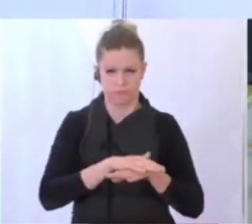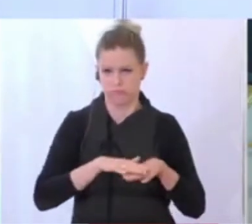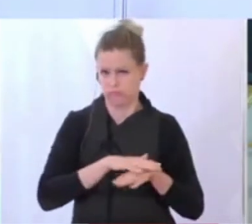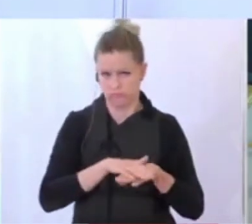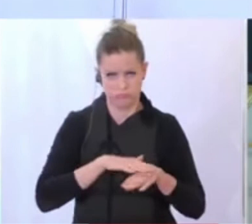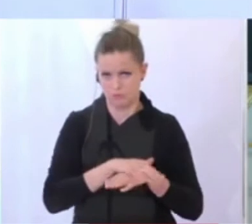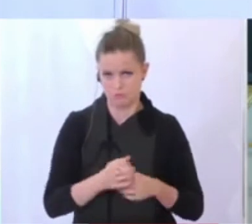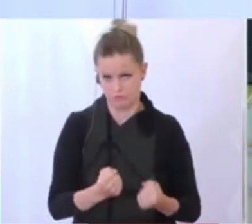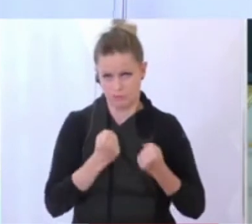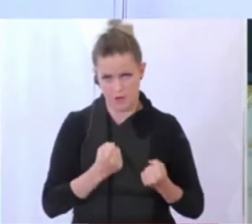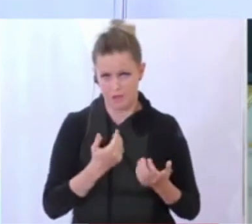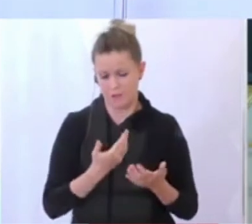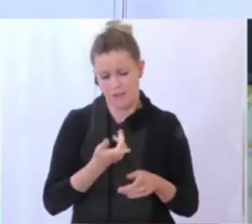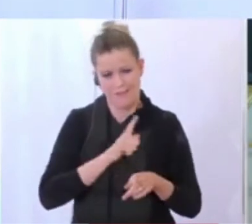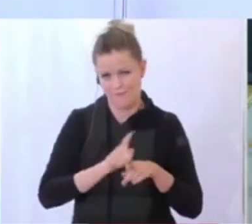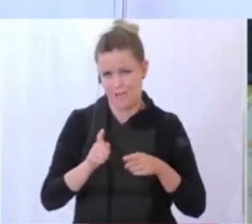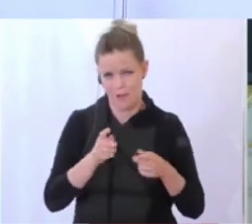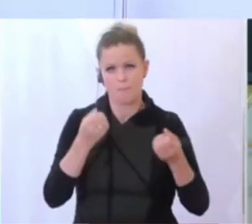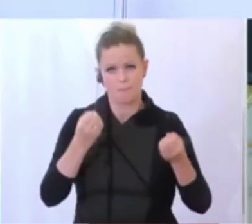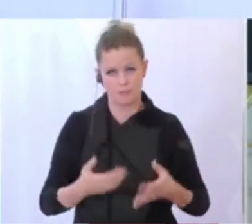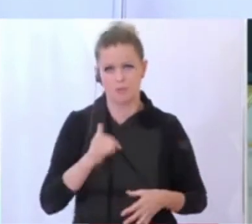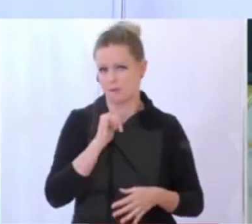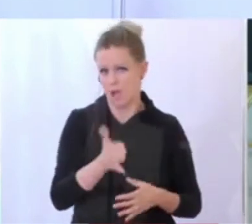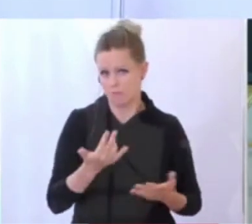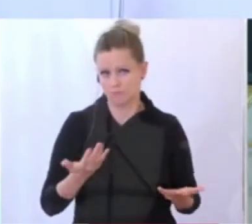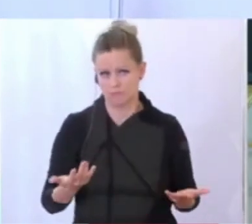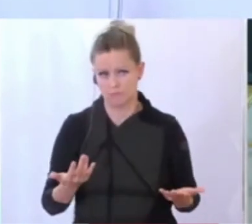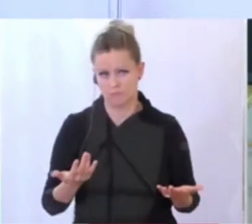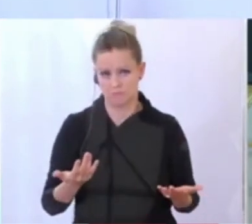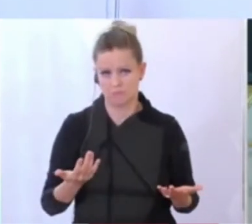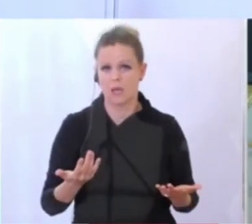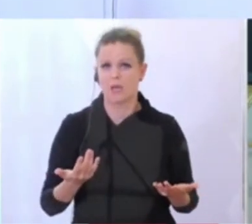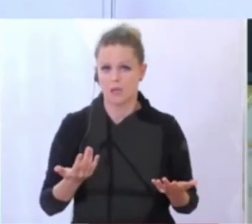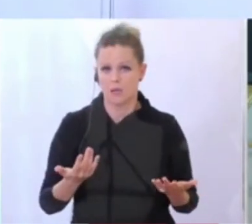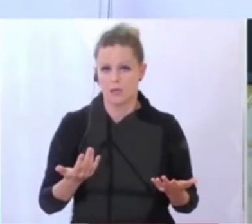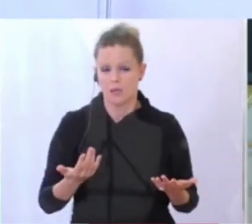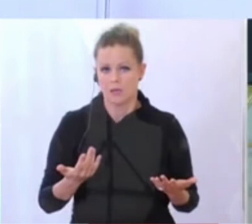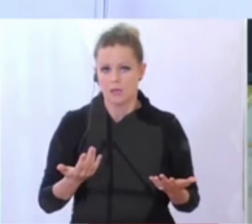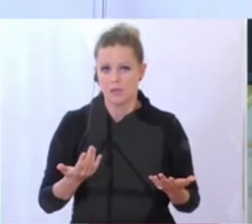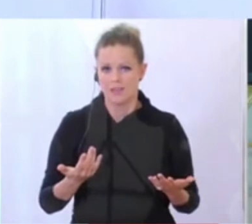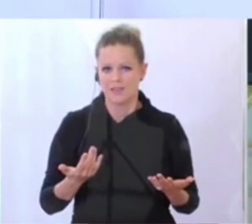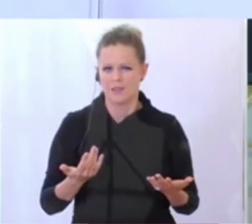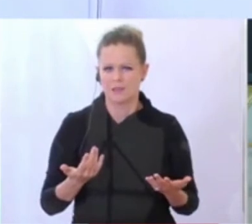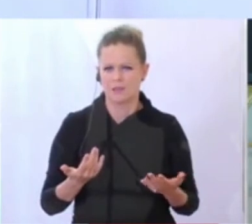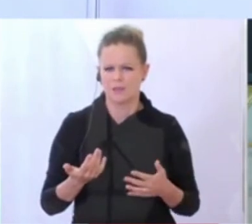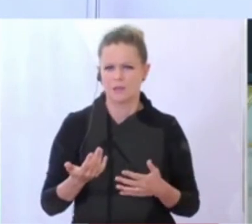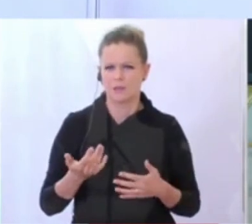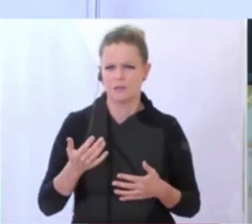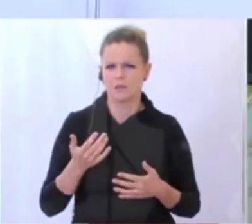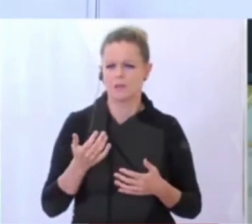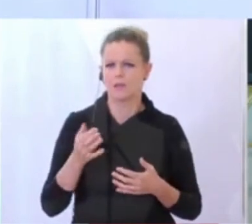offensichtlich hier einen Fehler vorgelegen hat. Ich finde nur den Hinweis auf die sogenannte Freiheitliche Partei